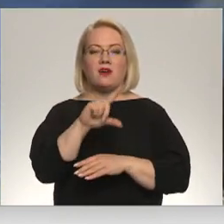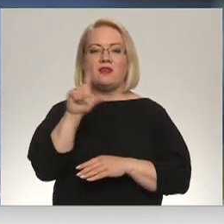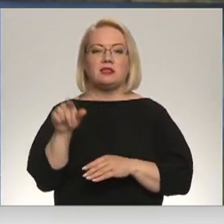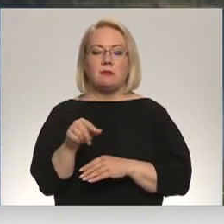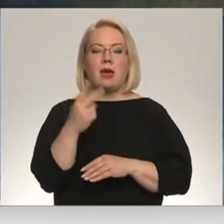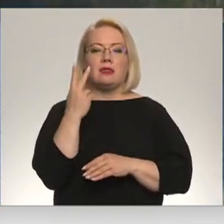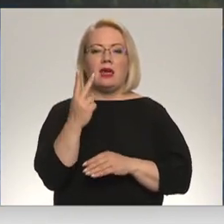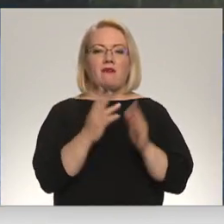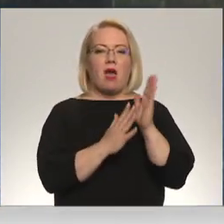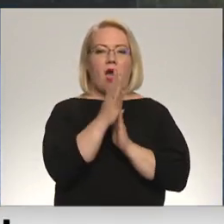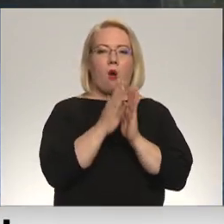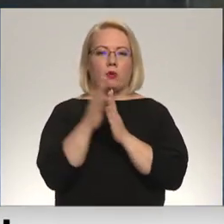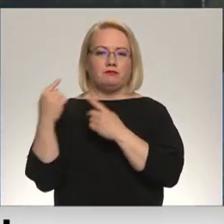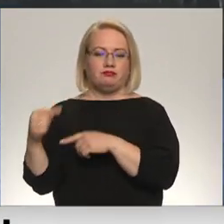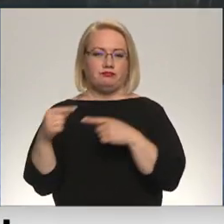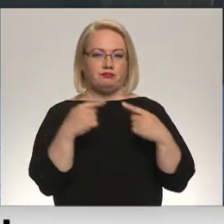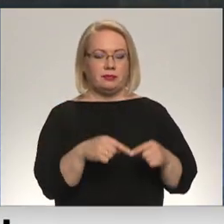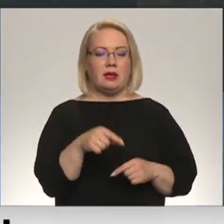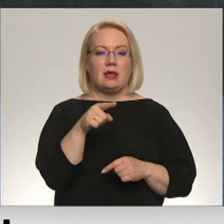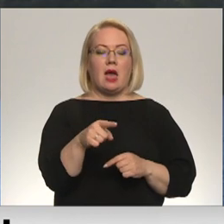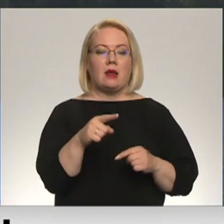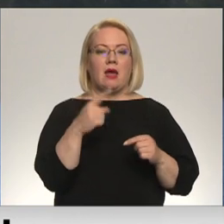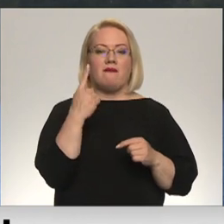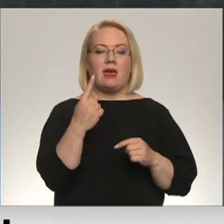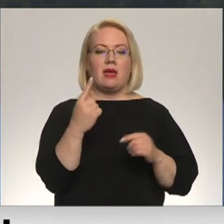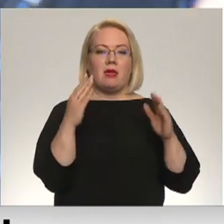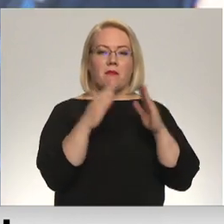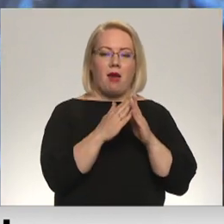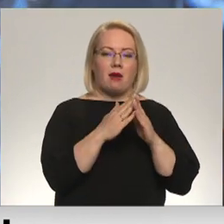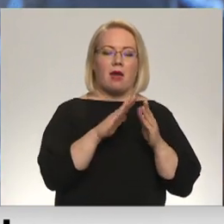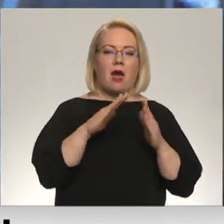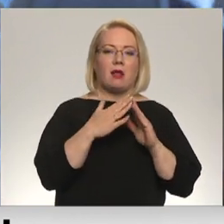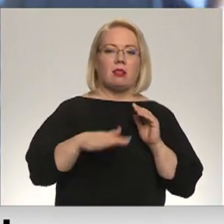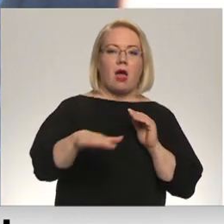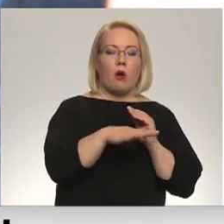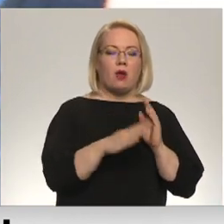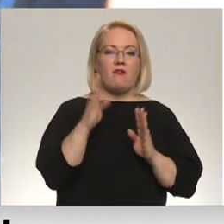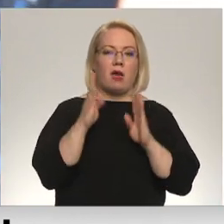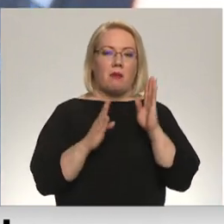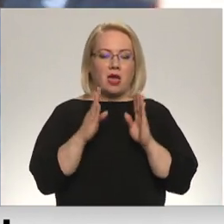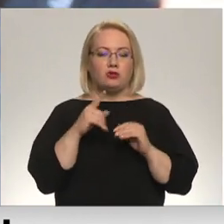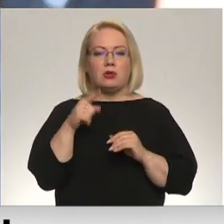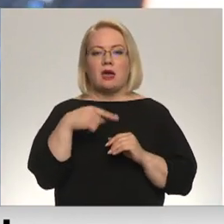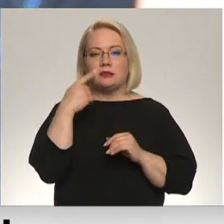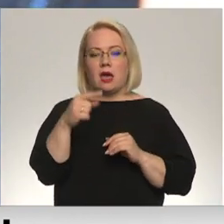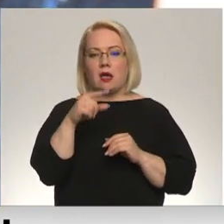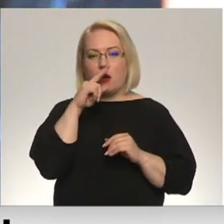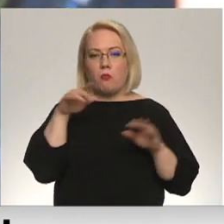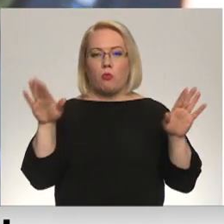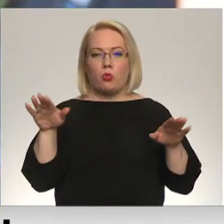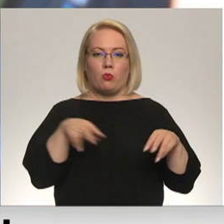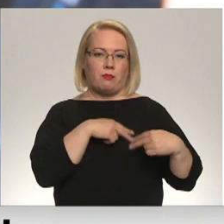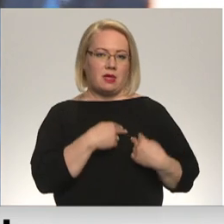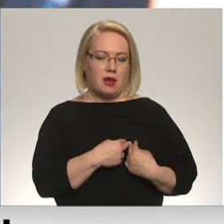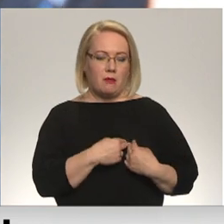biotopi. Tā ir piemēram viensēta ar lauku vai ciems ar mežu, skaidro Latvijas oronetoloģijas biedrībā, jo šajās vietās ir